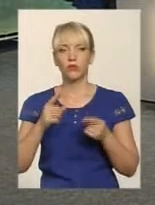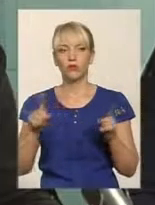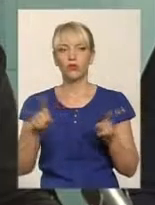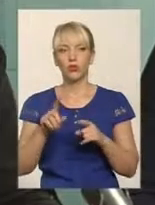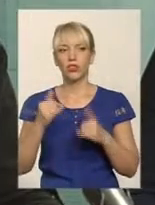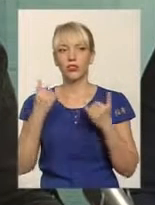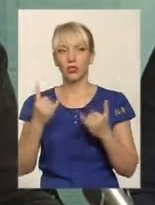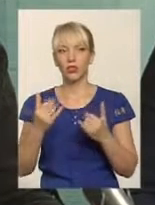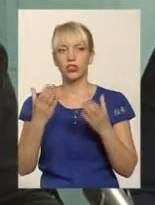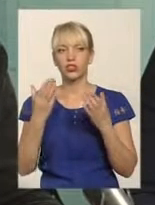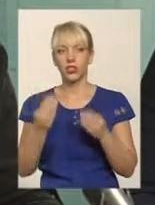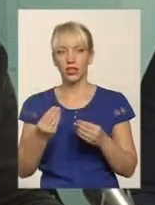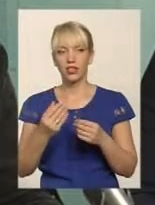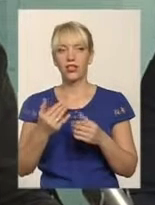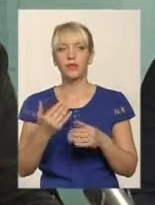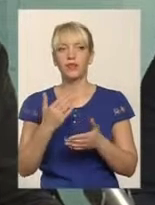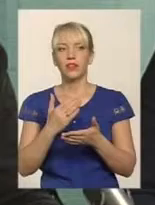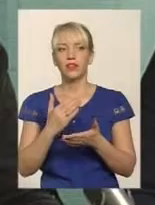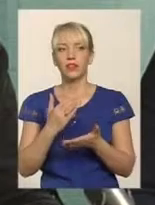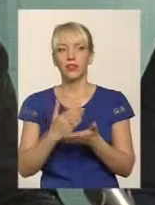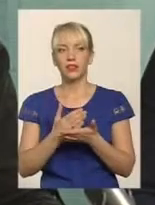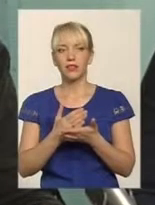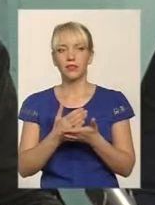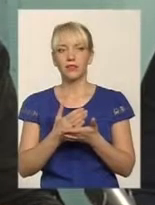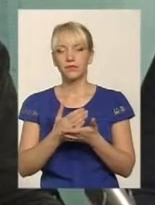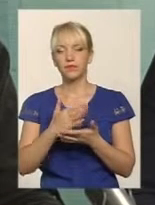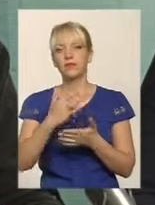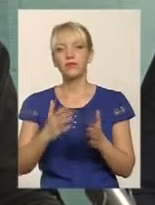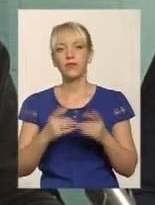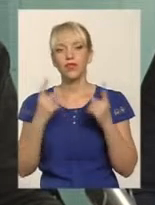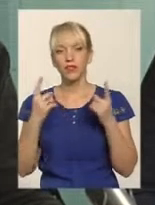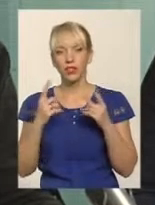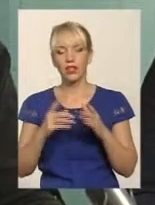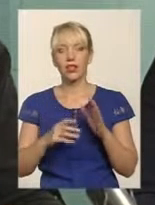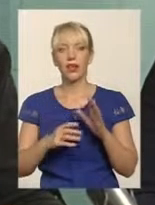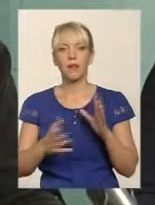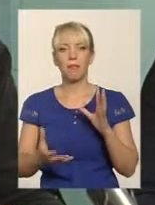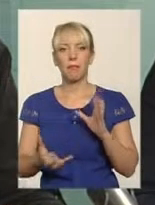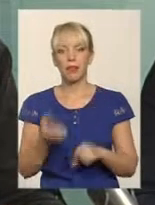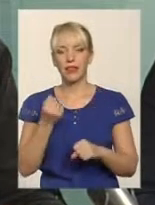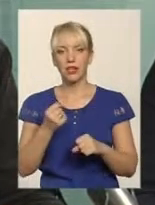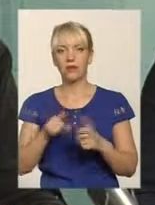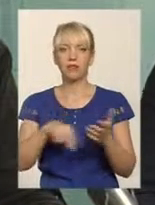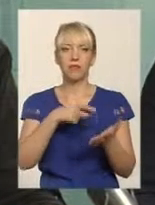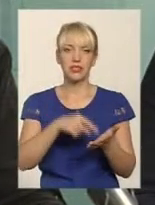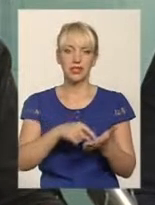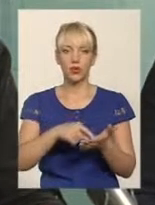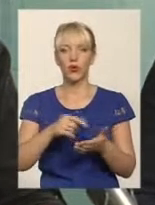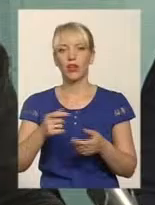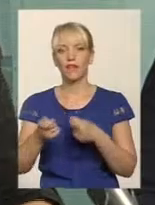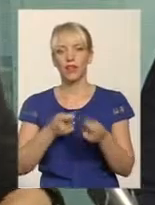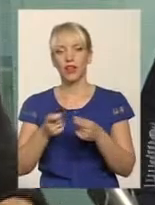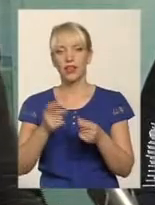на сьогоднішній день йде дуже підтримка, як міської влади, так і обласної, і держави,